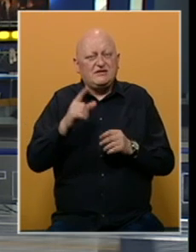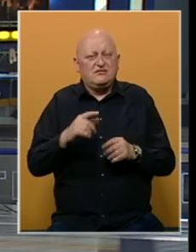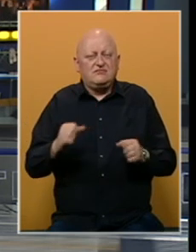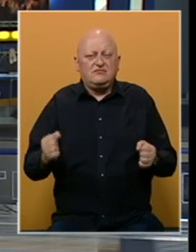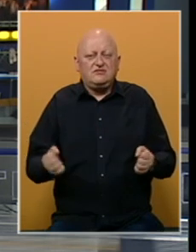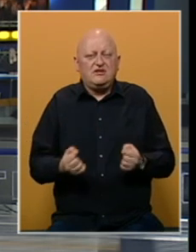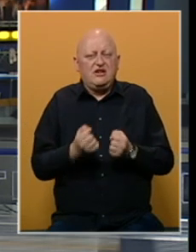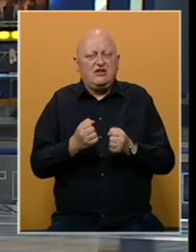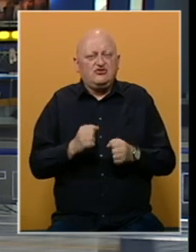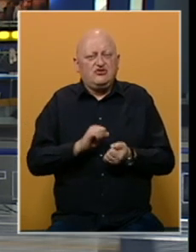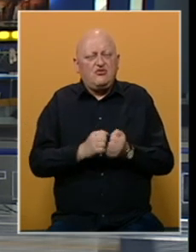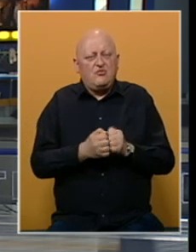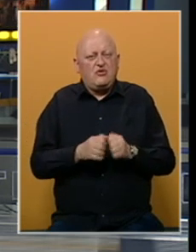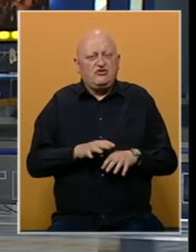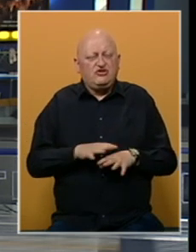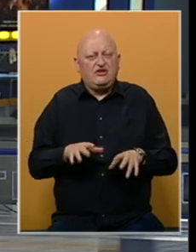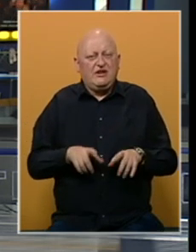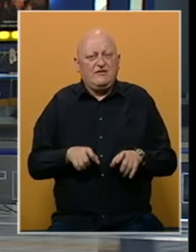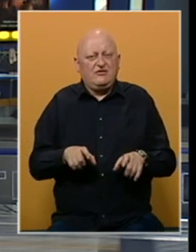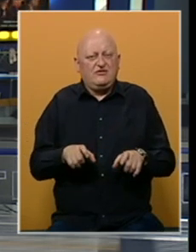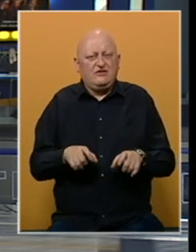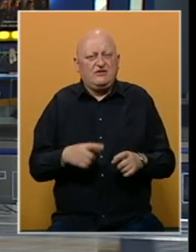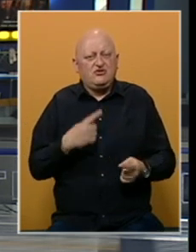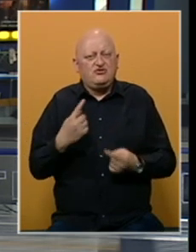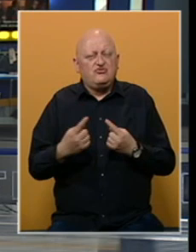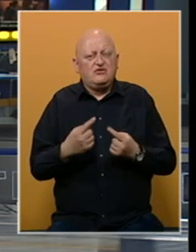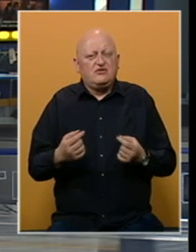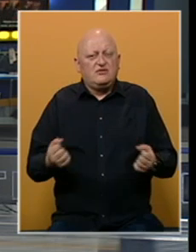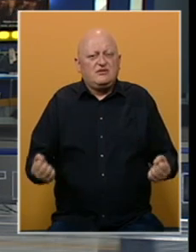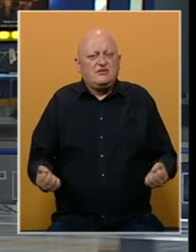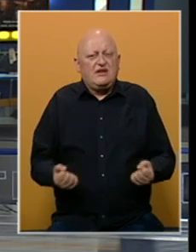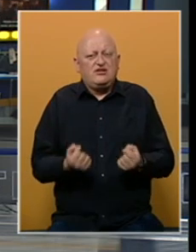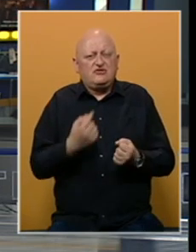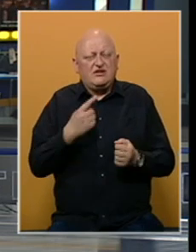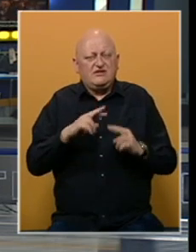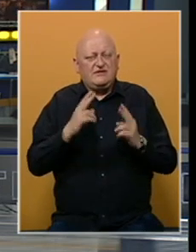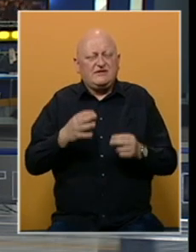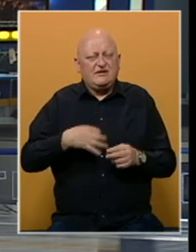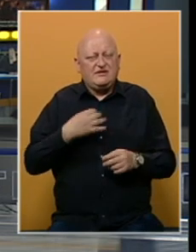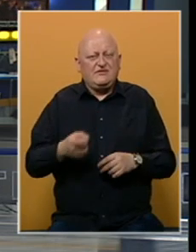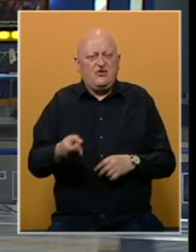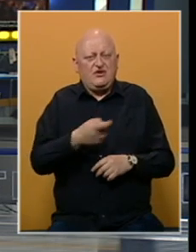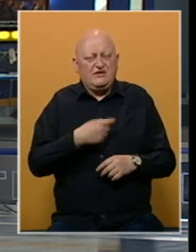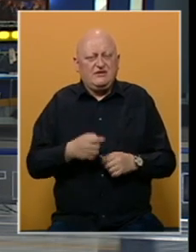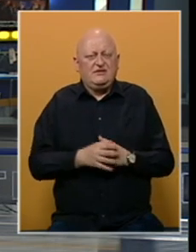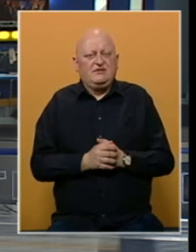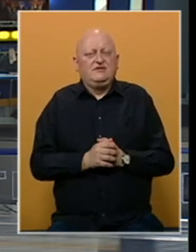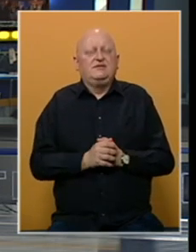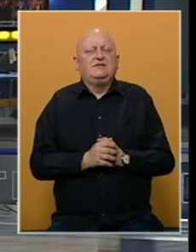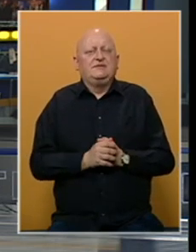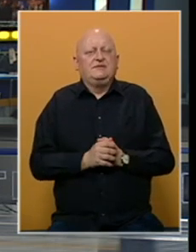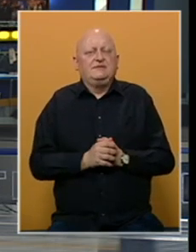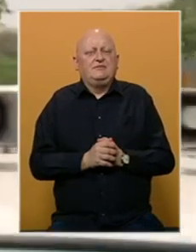trenutno se teško bore sa širenjem infekcije. Situacija je ekstremna, kažu iz svjetske zrastane organizacije.